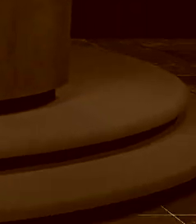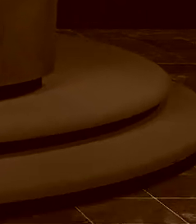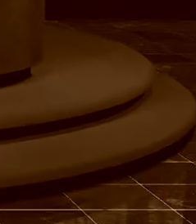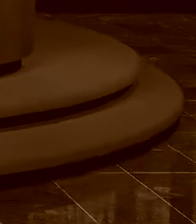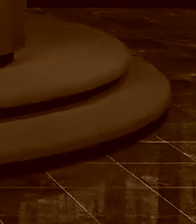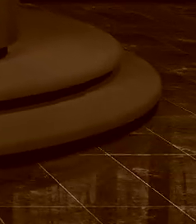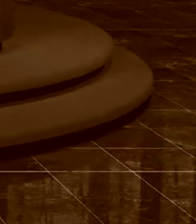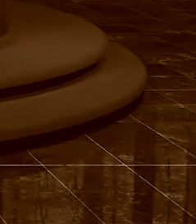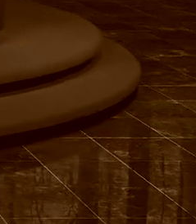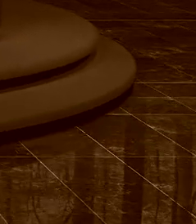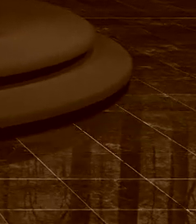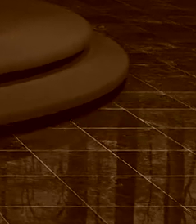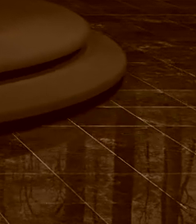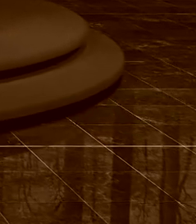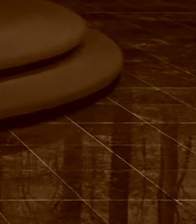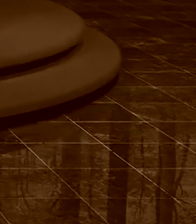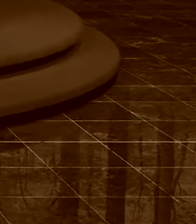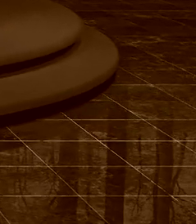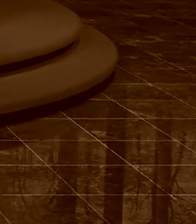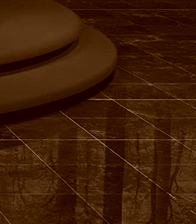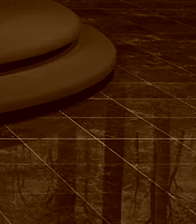Muzyka muzyka